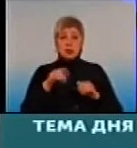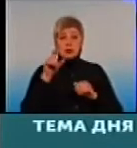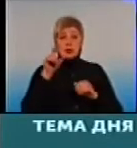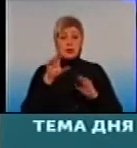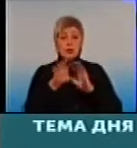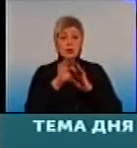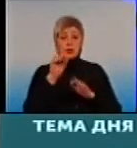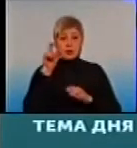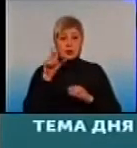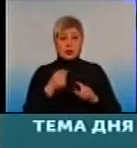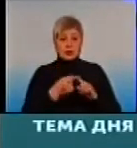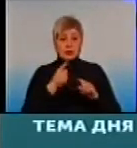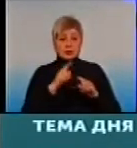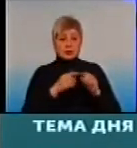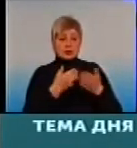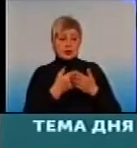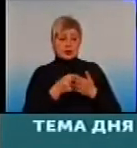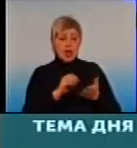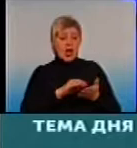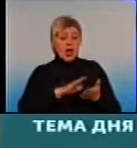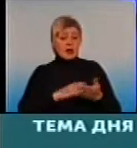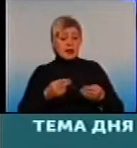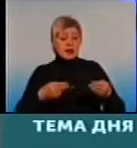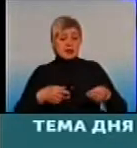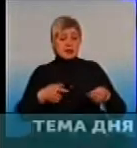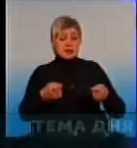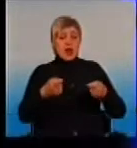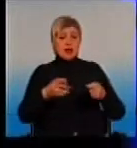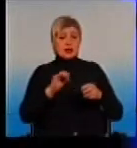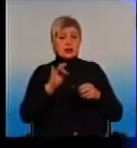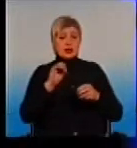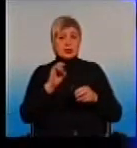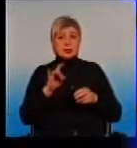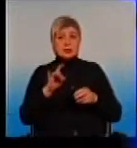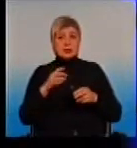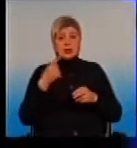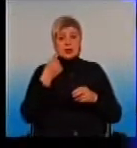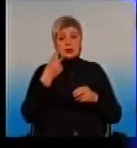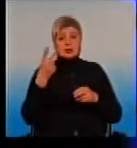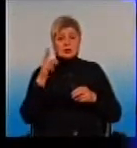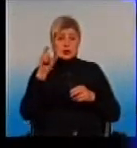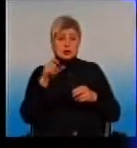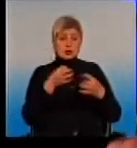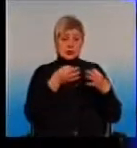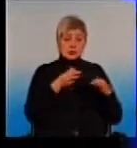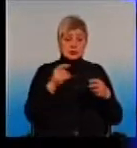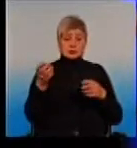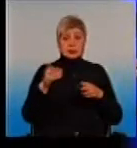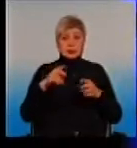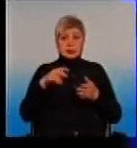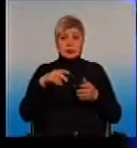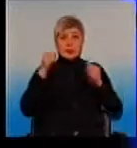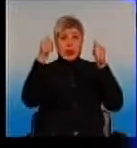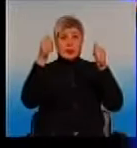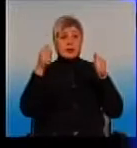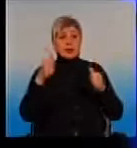непосредственно это делать. Это может сделать и регистратор. То есть, если доктор на приеме, регистратор, там, один или два человека есть, и один свободный, то он висит